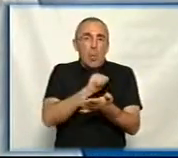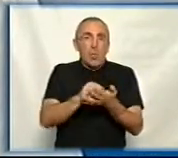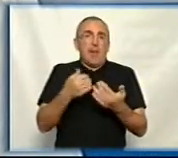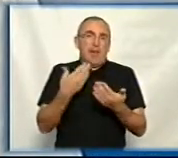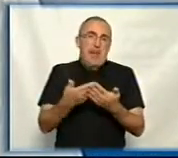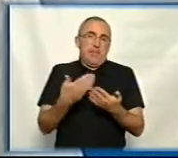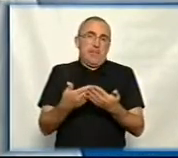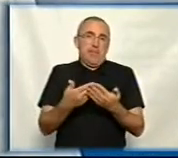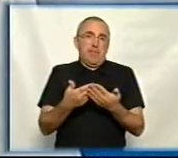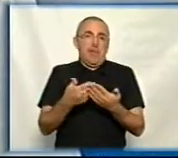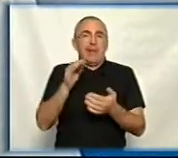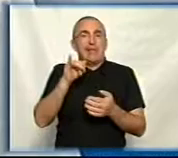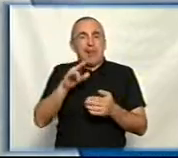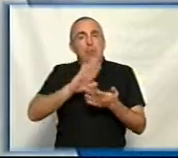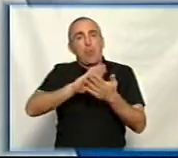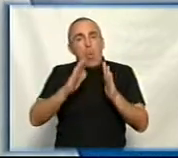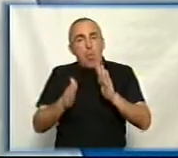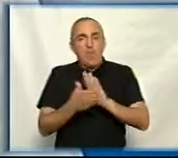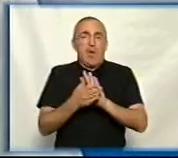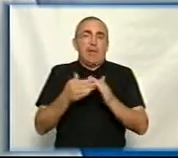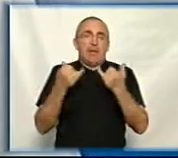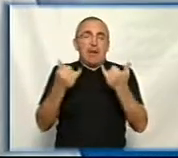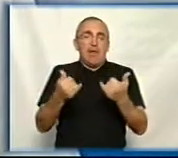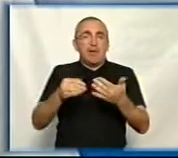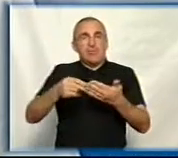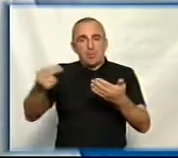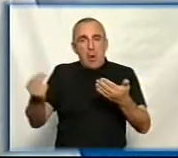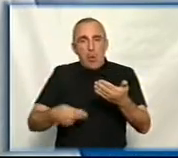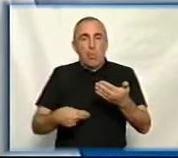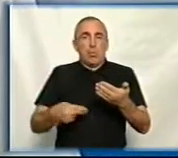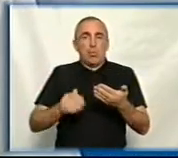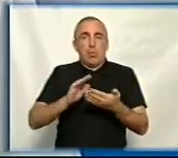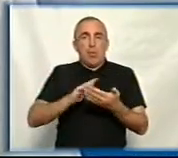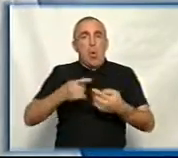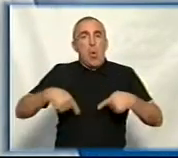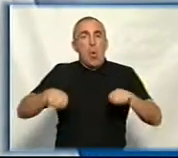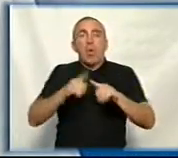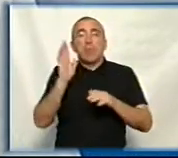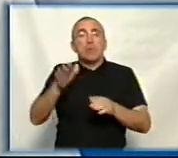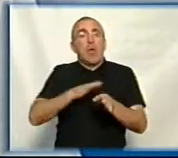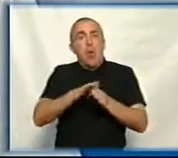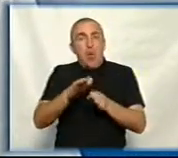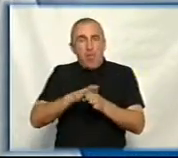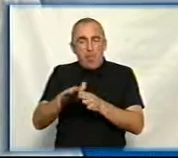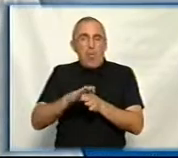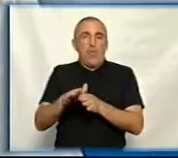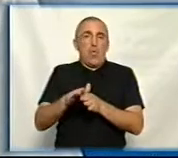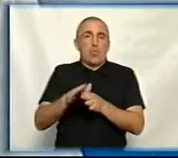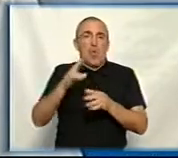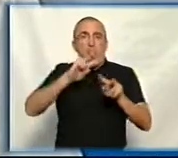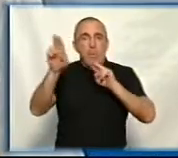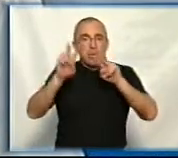наприклад, типовий договір, який заключають з організацією, яка буде проводити обрізування.